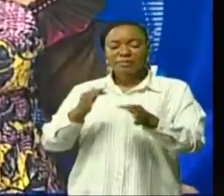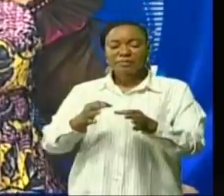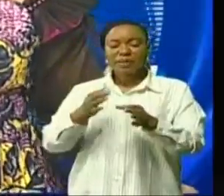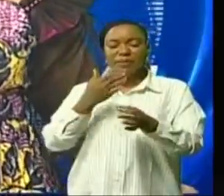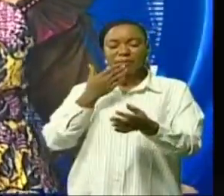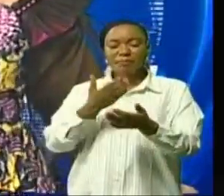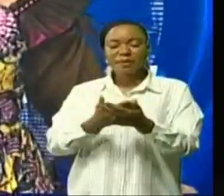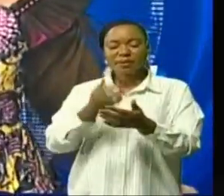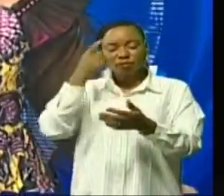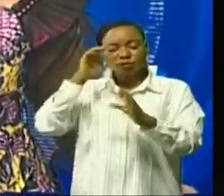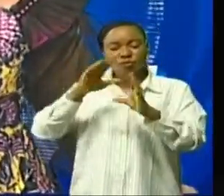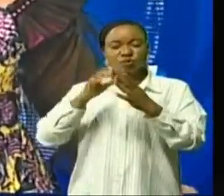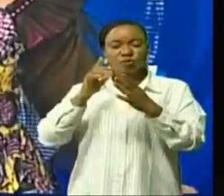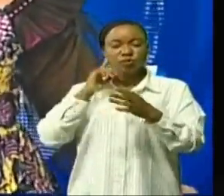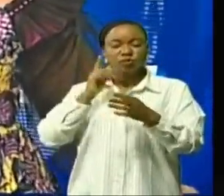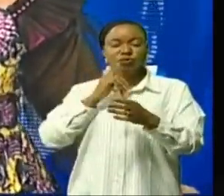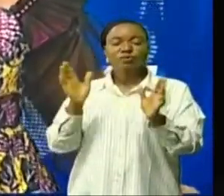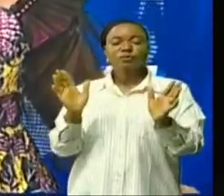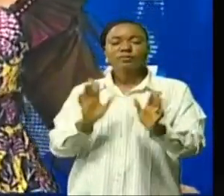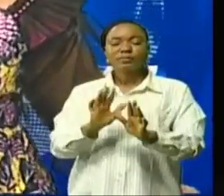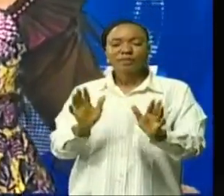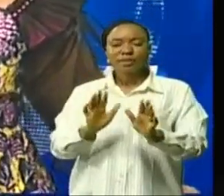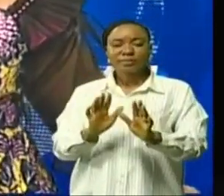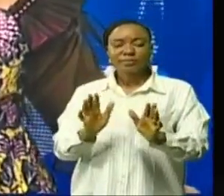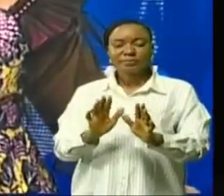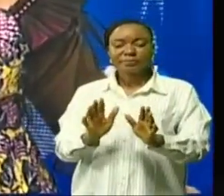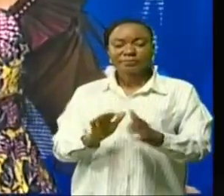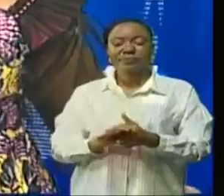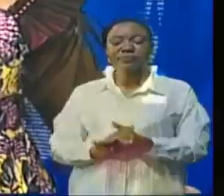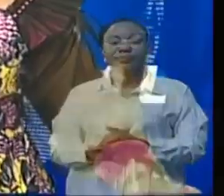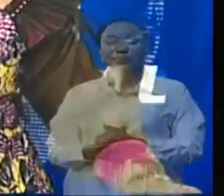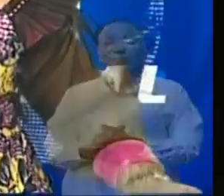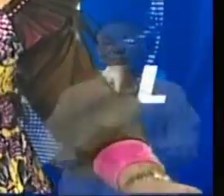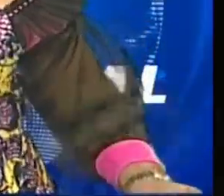20h avec le même plaisir très bon site de programme sur nos antennes au revoir